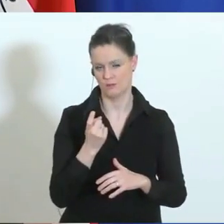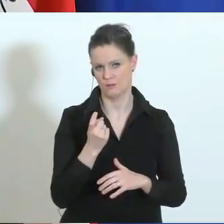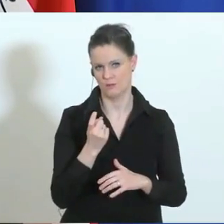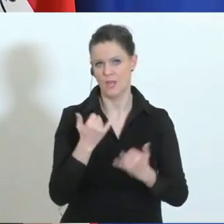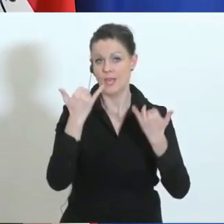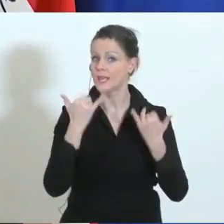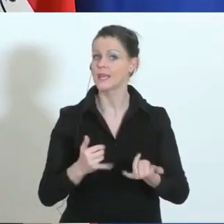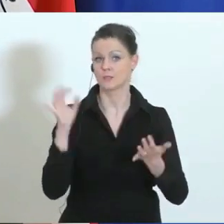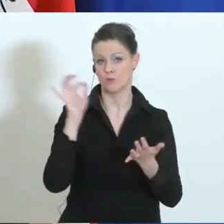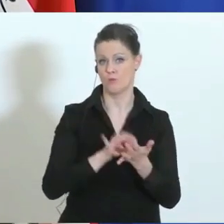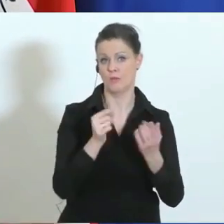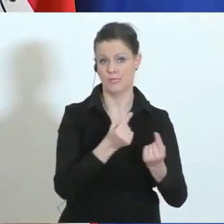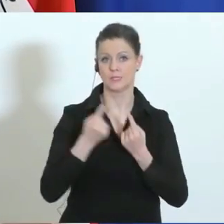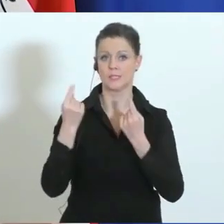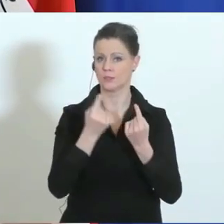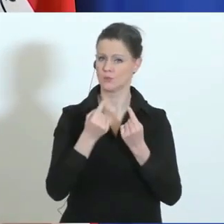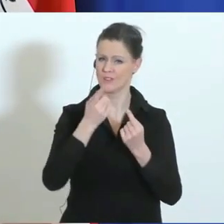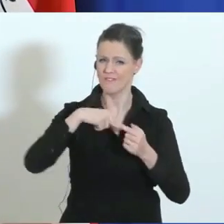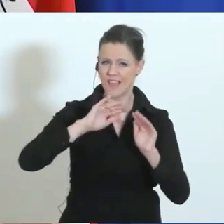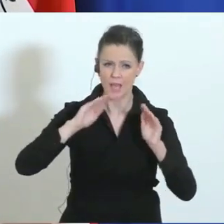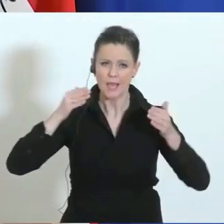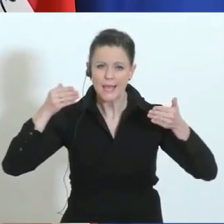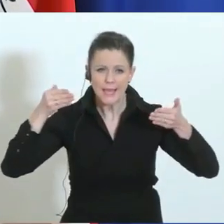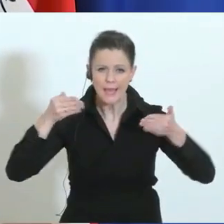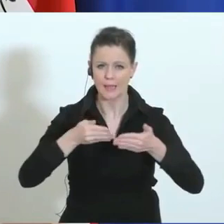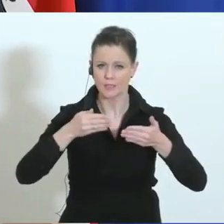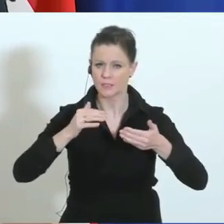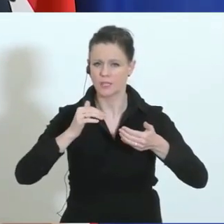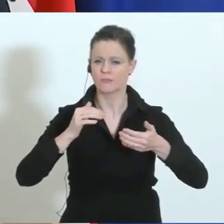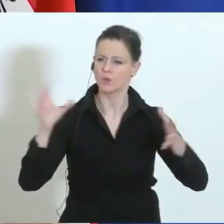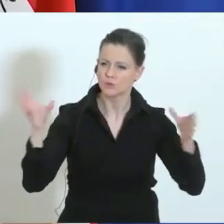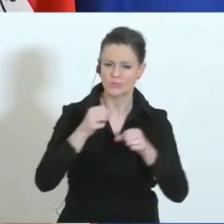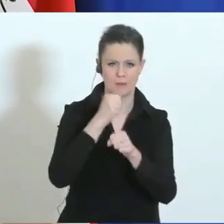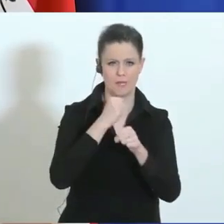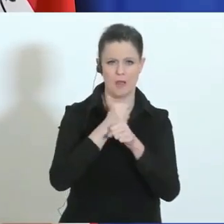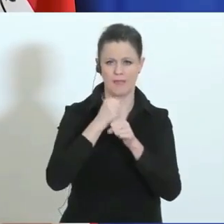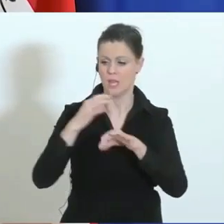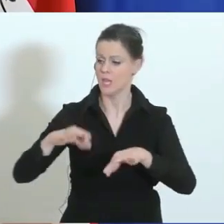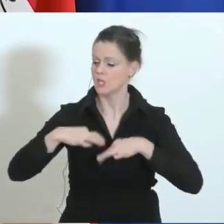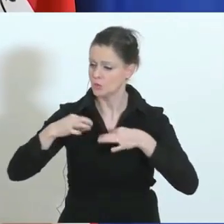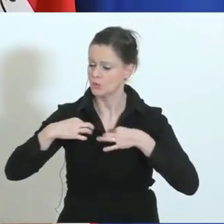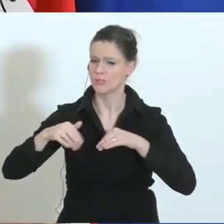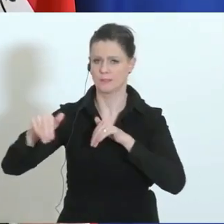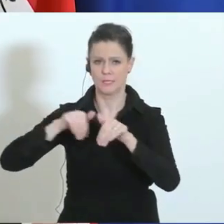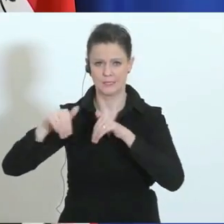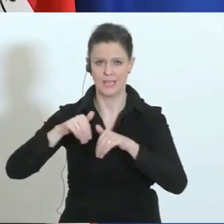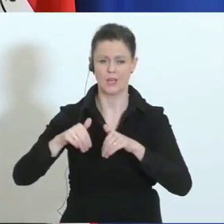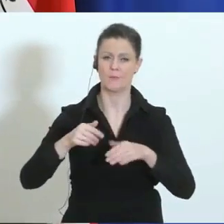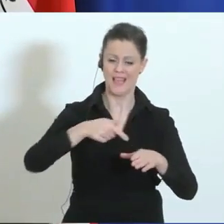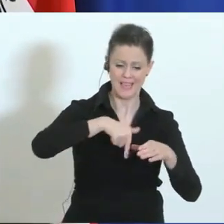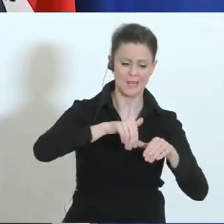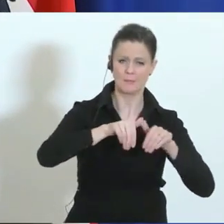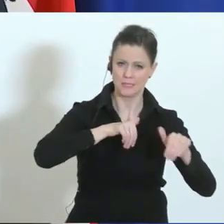derzeit in der Lage, durch ein intensives Zusammenwirken aller, vom Gesundheitsministerium, Innerministerium, aber auch anderer betroffener